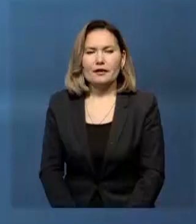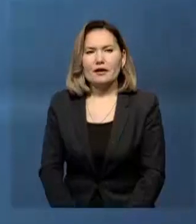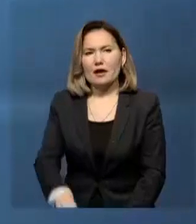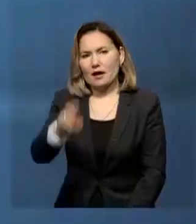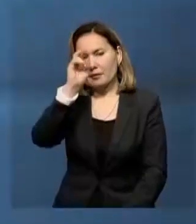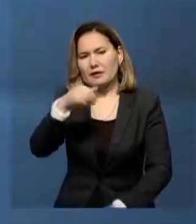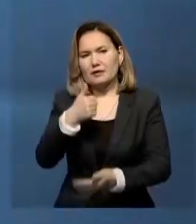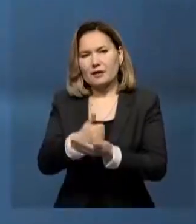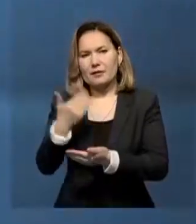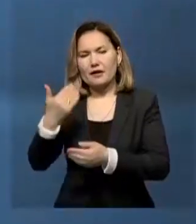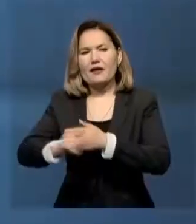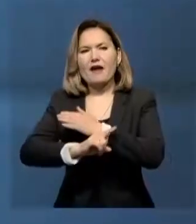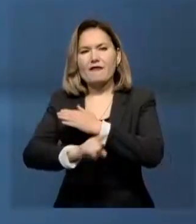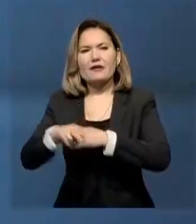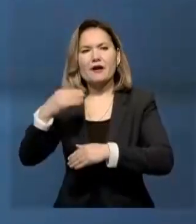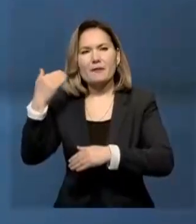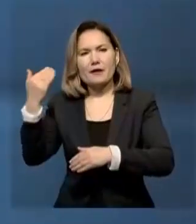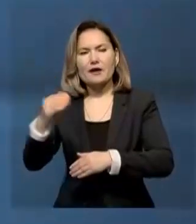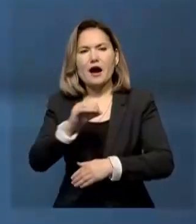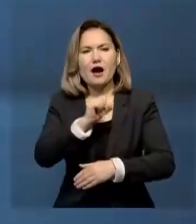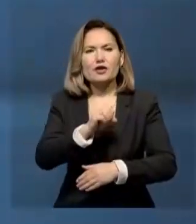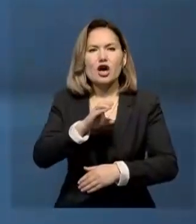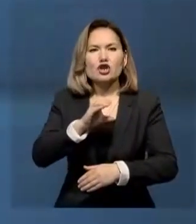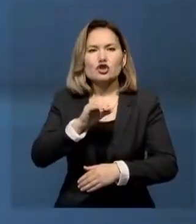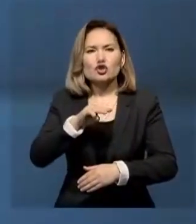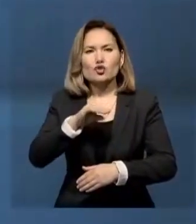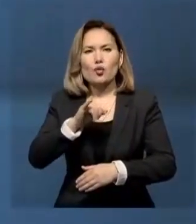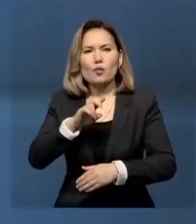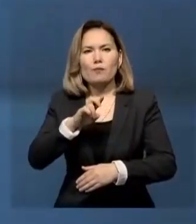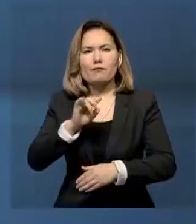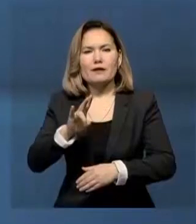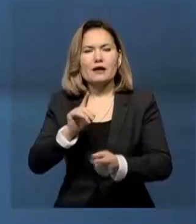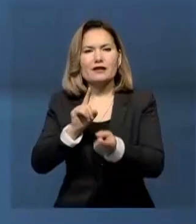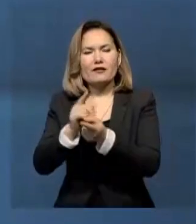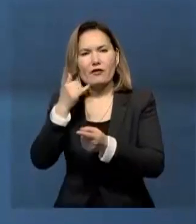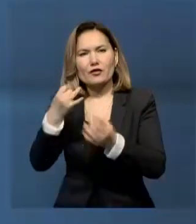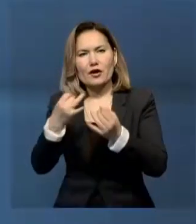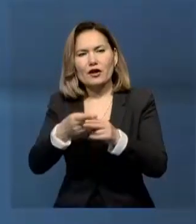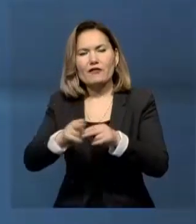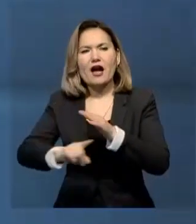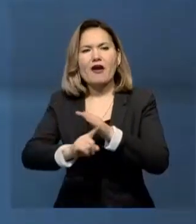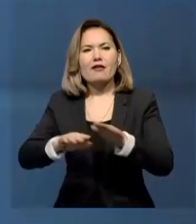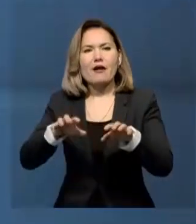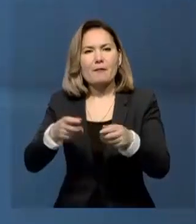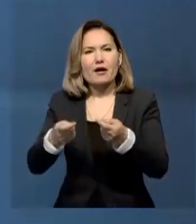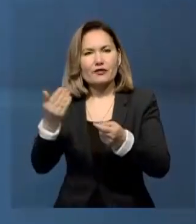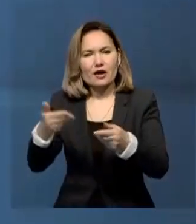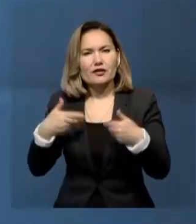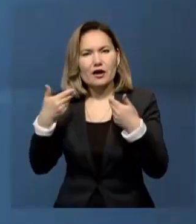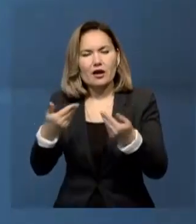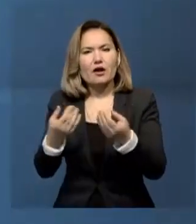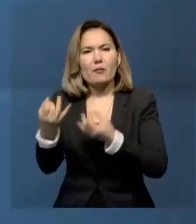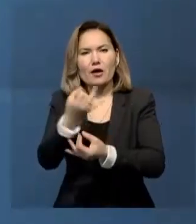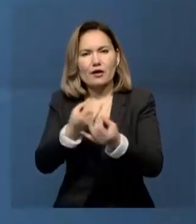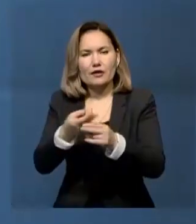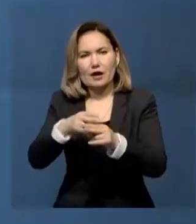Мемлекет башысы Финляндия президенті Александр Ступпен телефон арқылы сөйлесті. Финляндия тарапынан бастамасы мен өткен әңгімелесу барысында